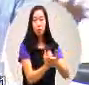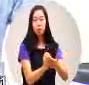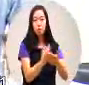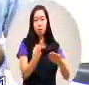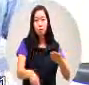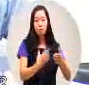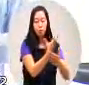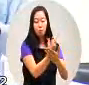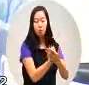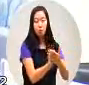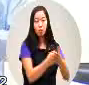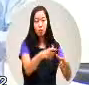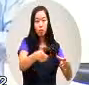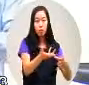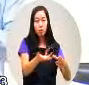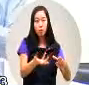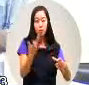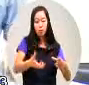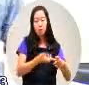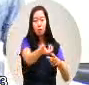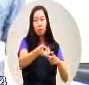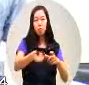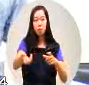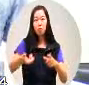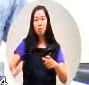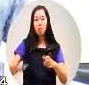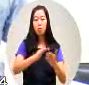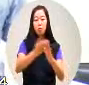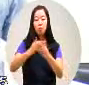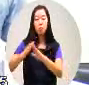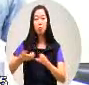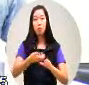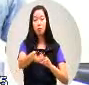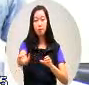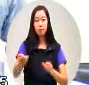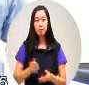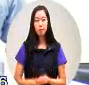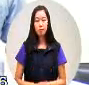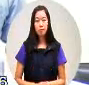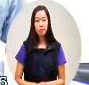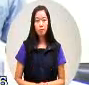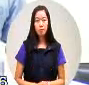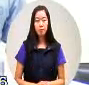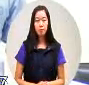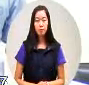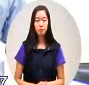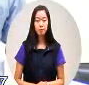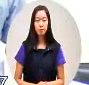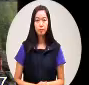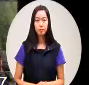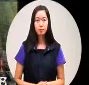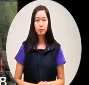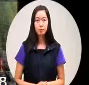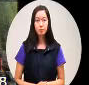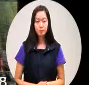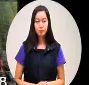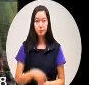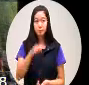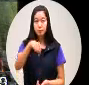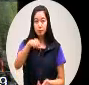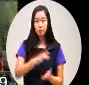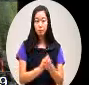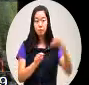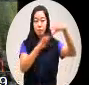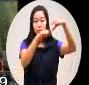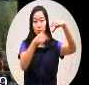细水池里面呢再分到各户那么这个就是我们你看一下这个藤枝的